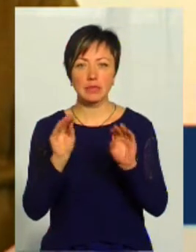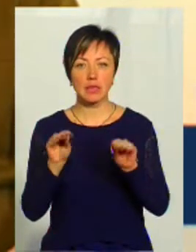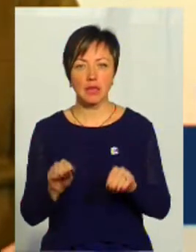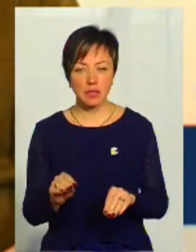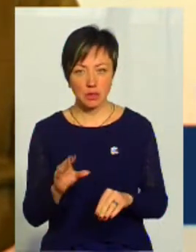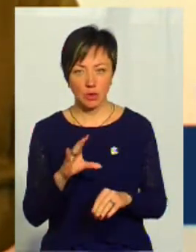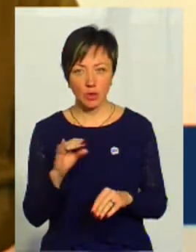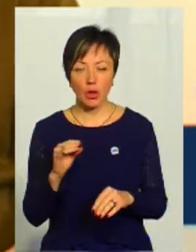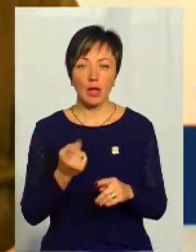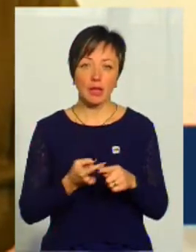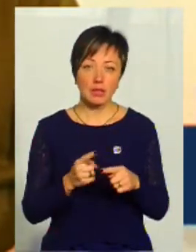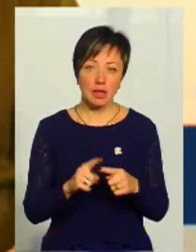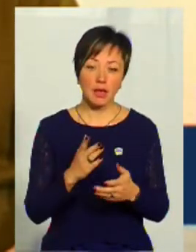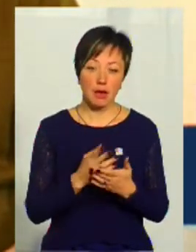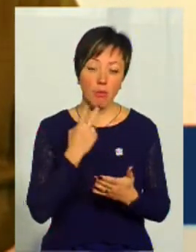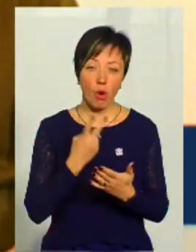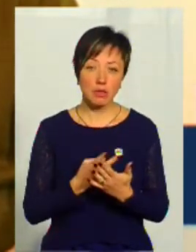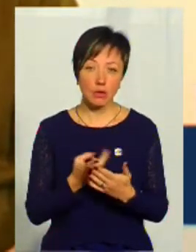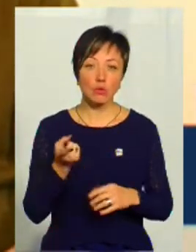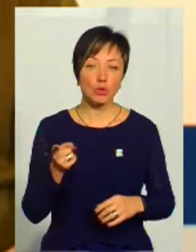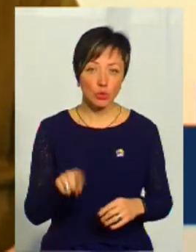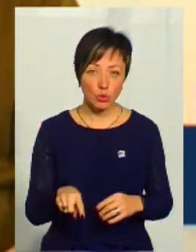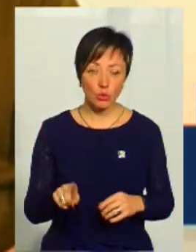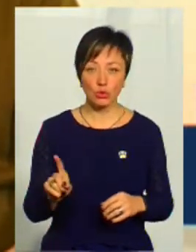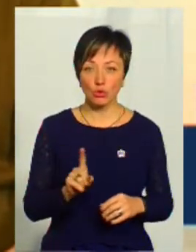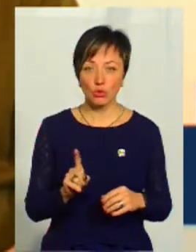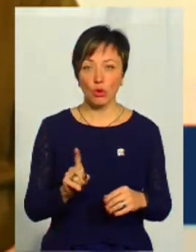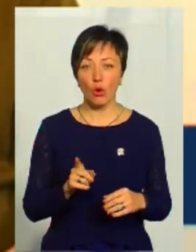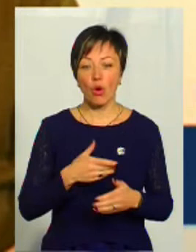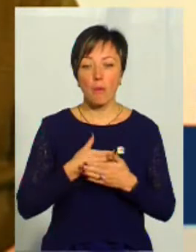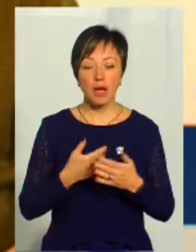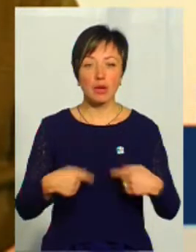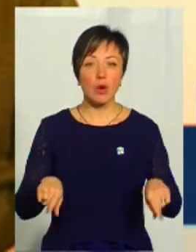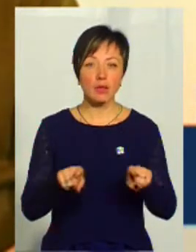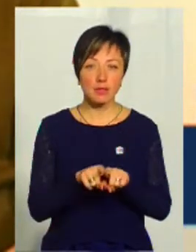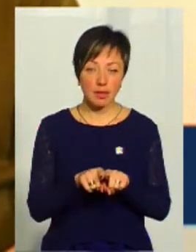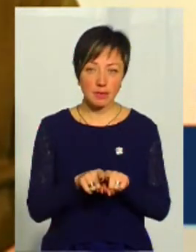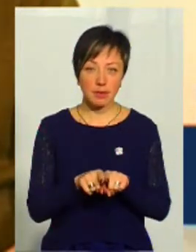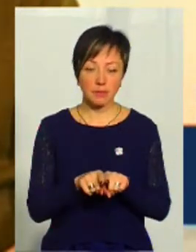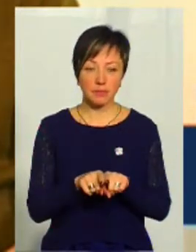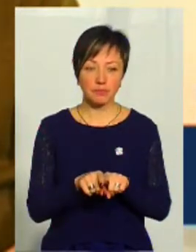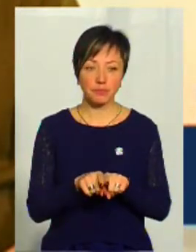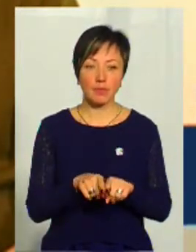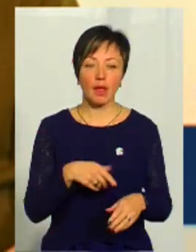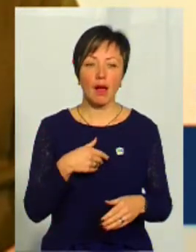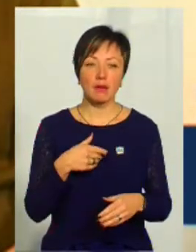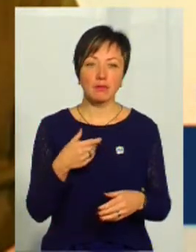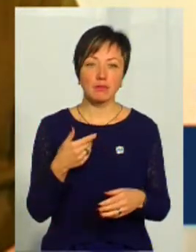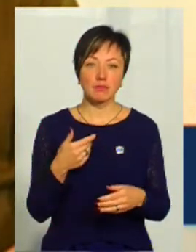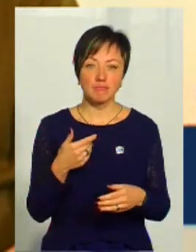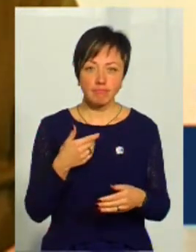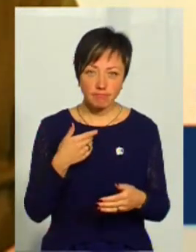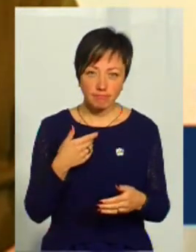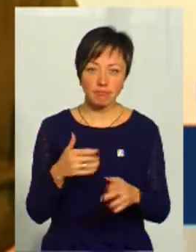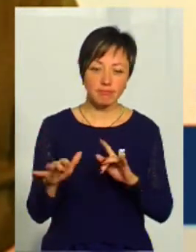статистикою. Тому і це є показником того, що, все ж таки, громадська організація, вона активно